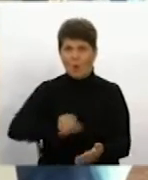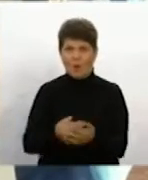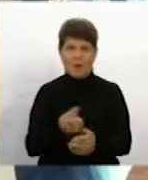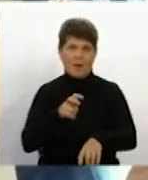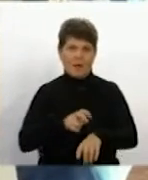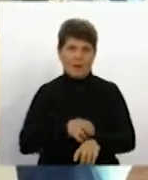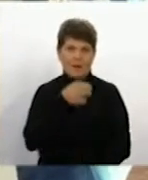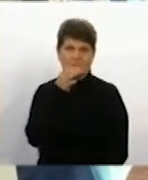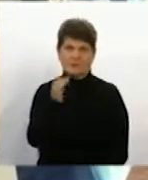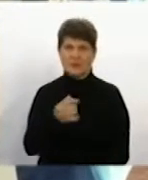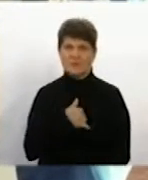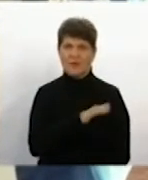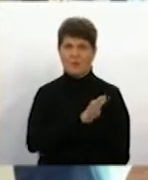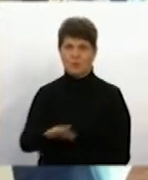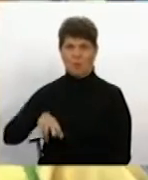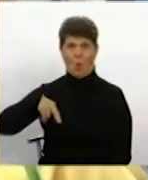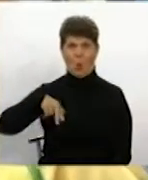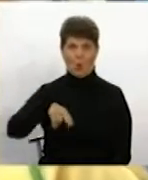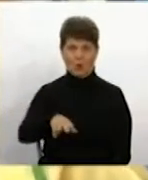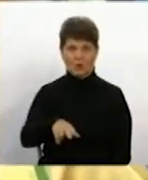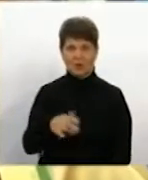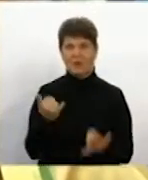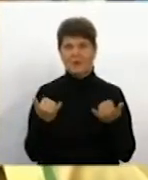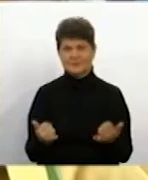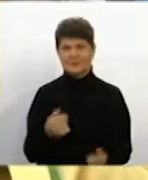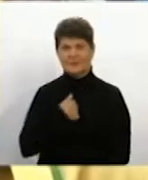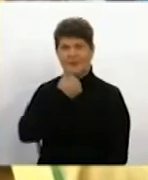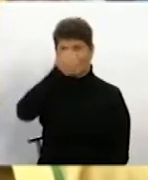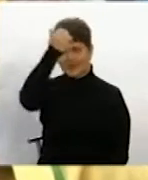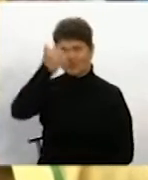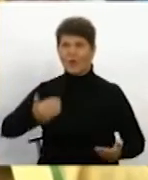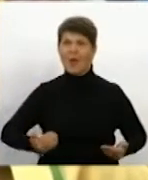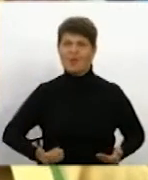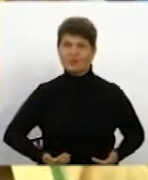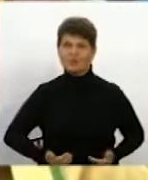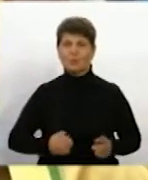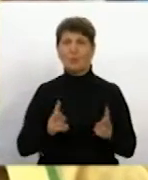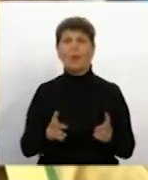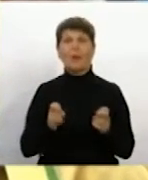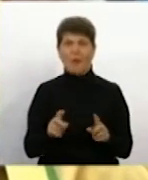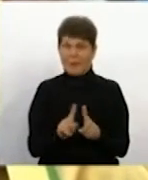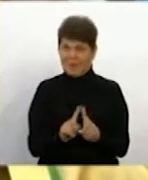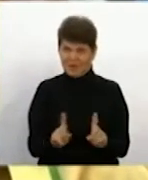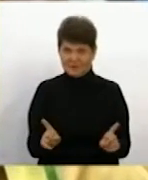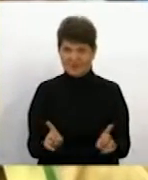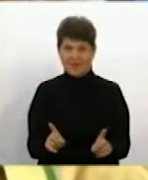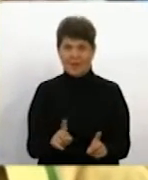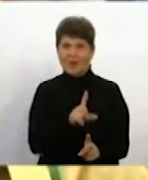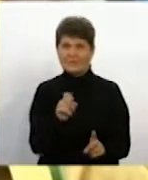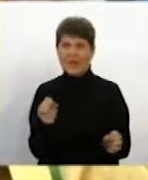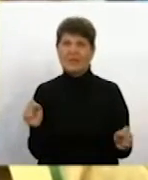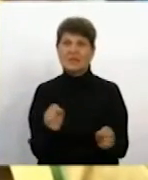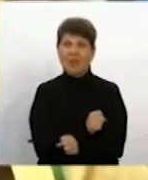казали, що я не буду ходити. Зараз я дуже вдячна життю, як це не парадоксально, за травму,